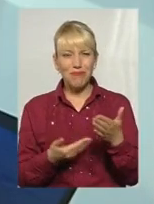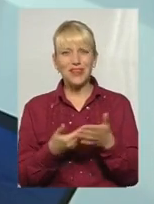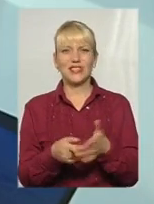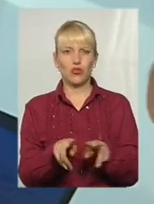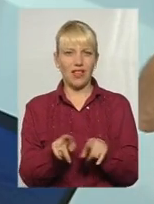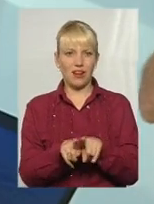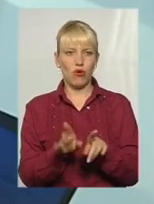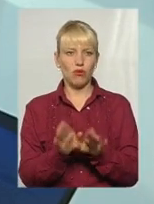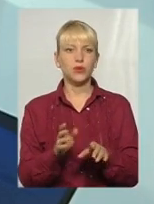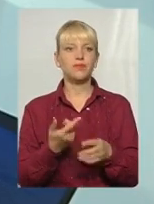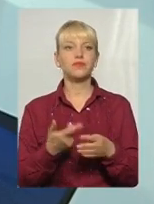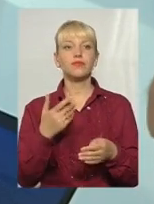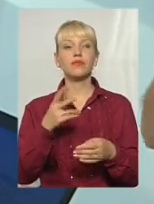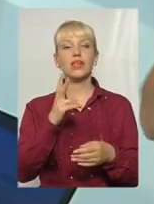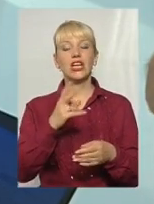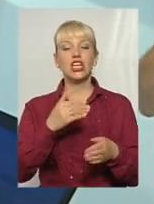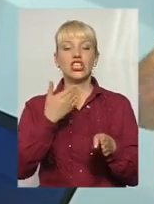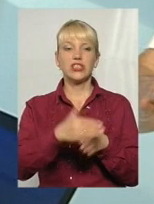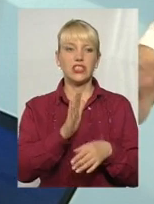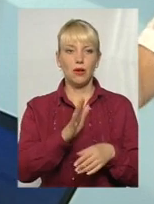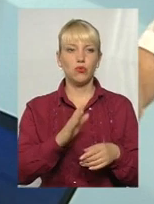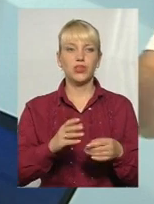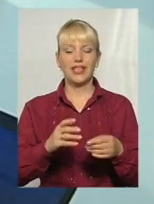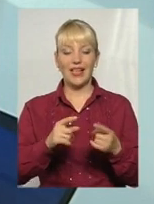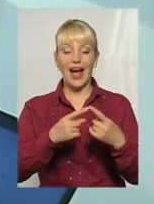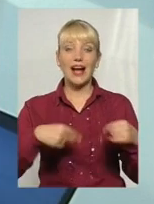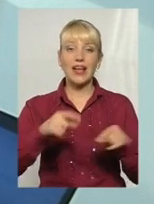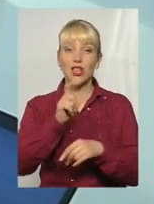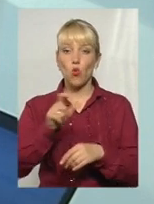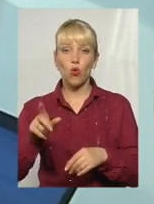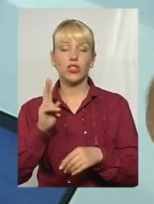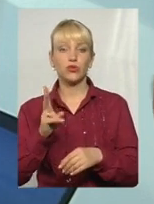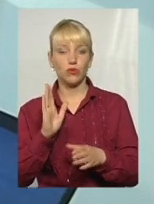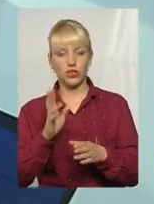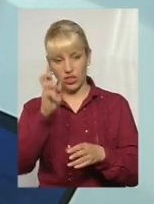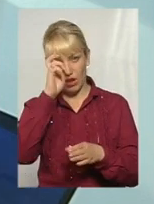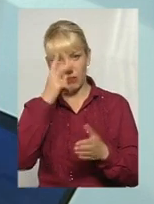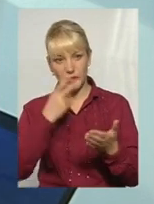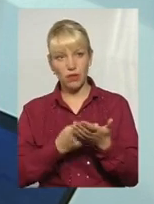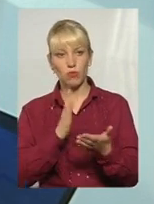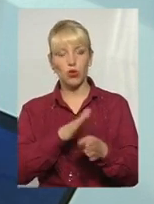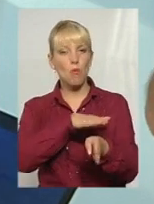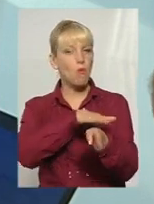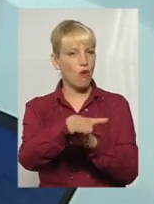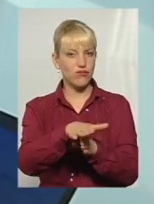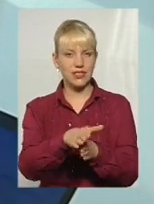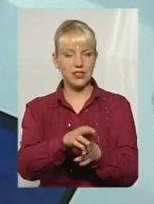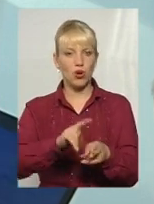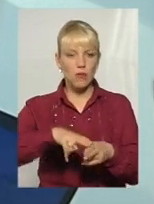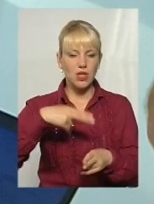тобто, частина буде йти через пільгу, частина категорій, які держава передбачає, вона їм повністю буде покривати